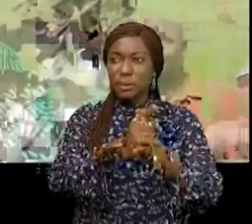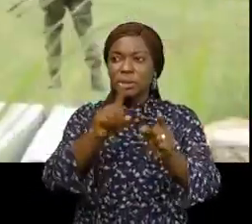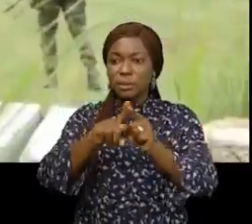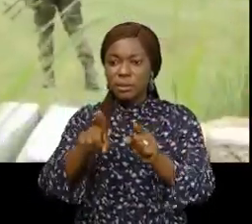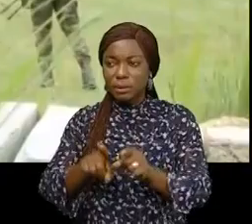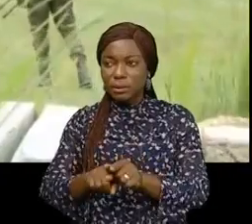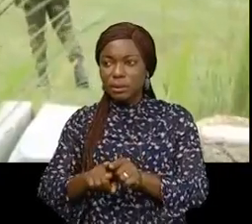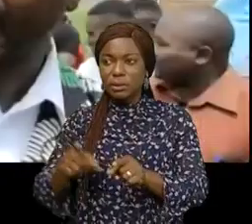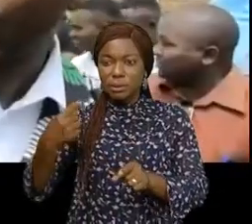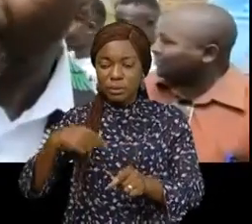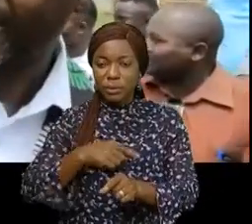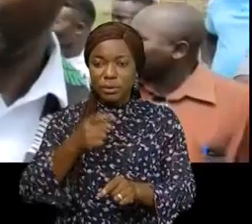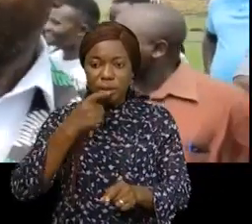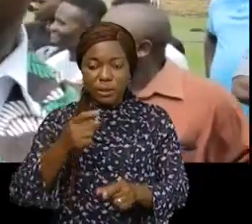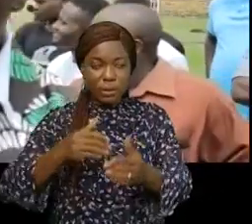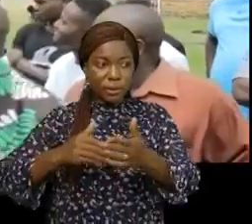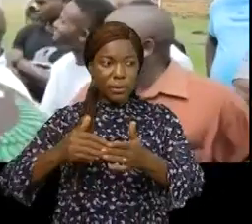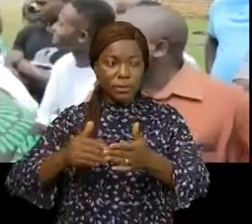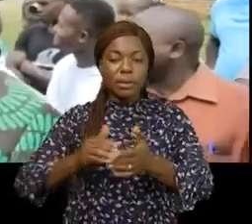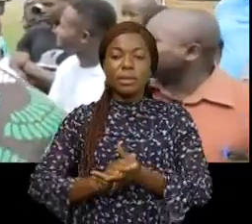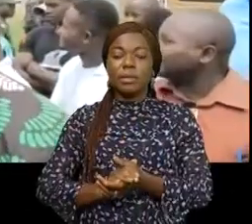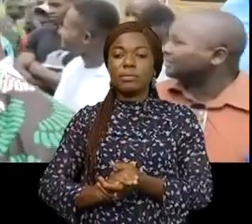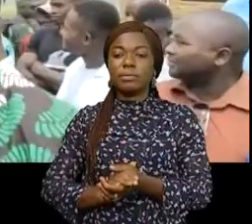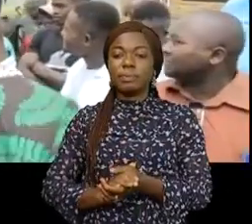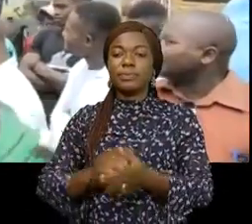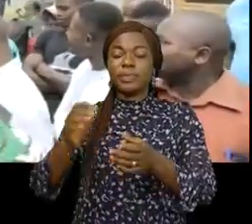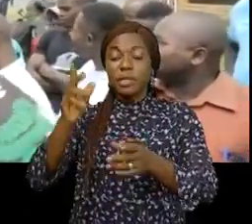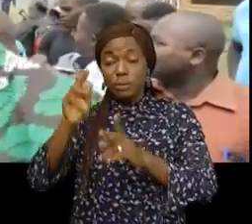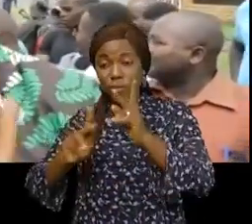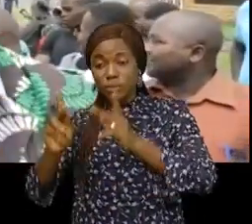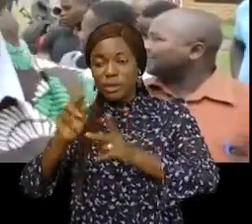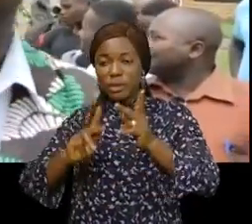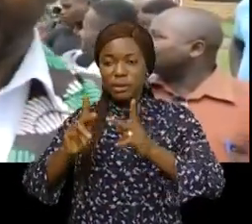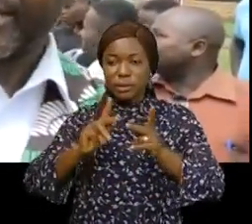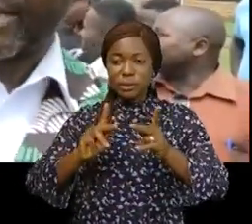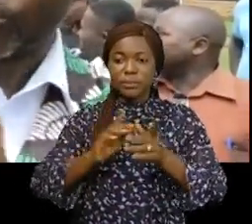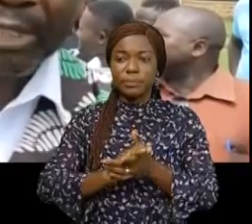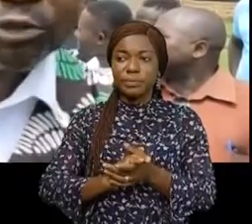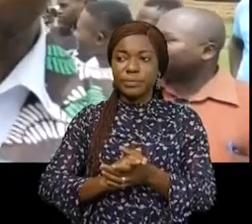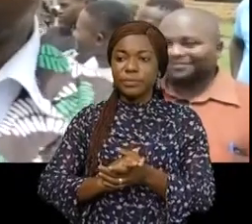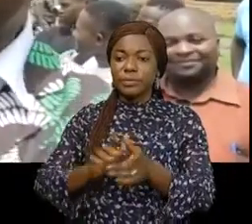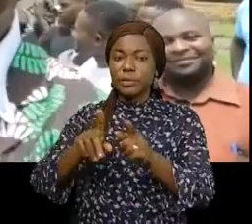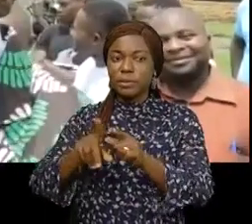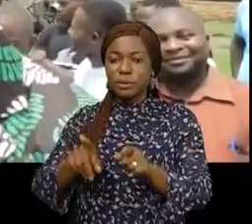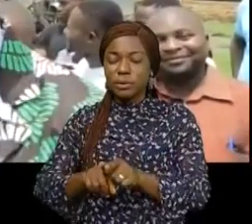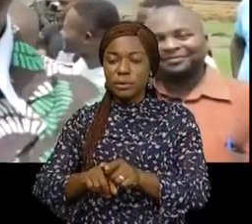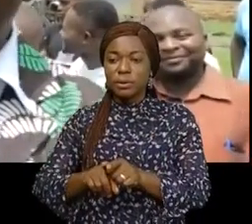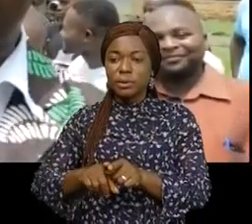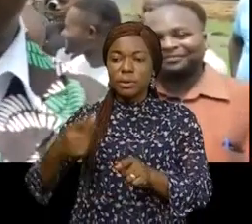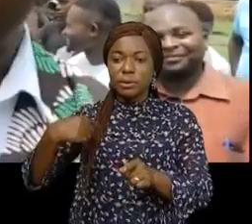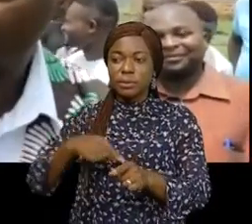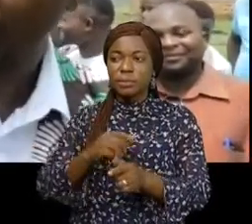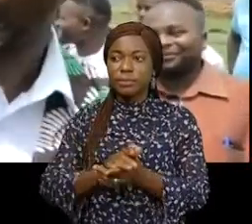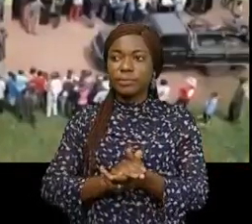dénonce. S'ils sont plus nombreux que nous, par exemple, nous allons, nos populations, nous retirer pour qu'il reste. Alors, dès que nous allons retirer, je pense que la force